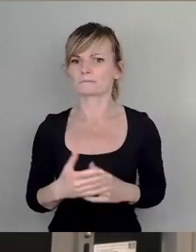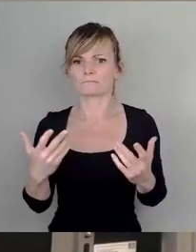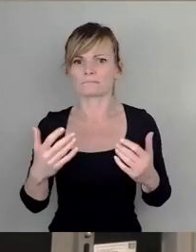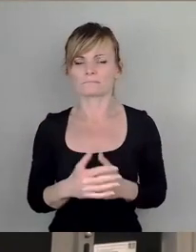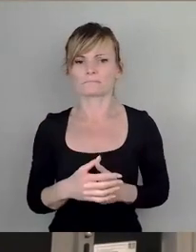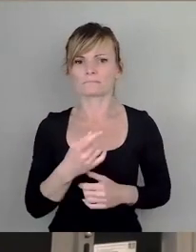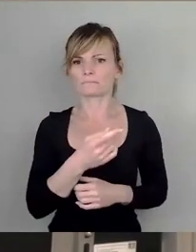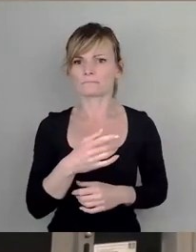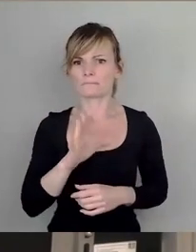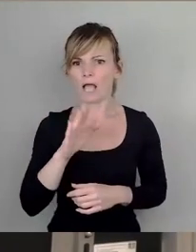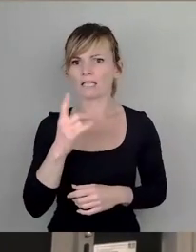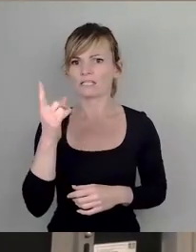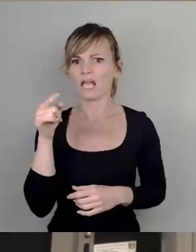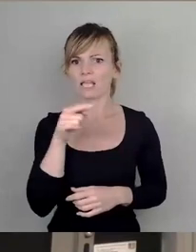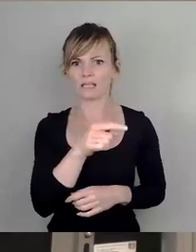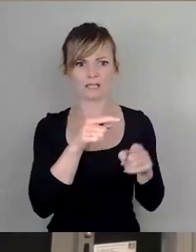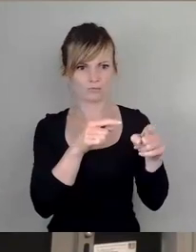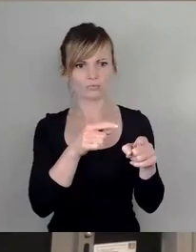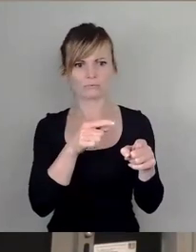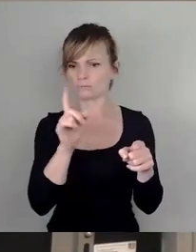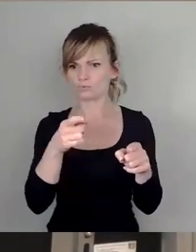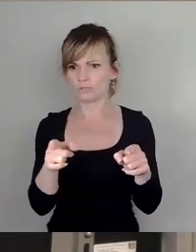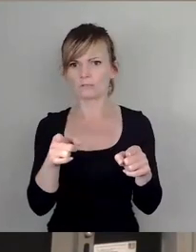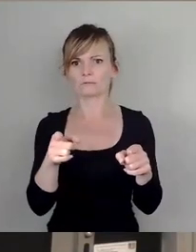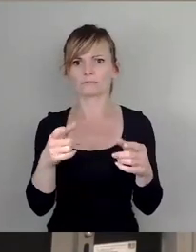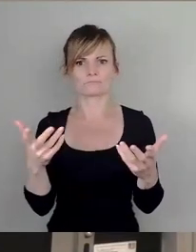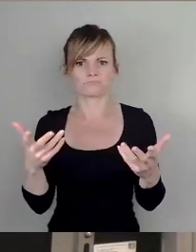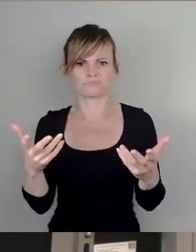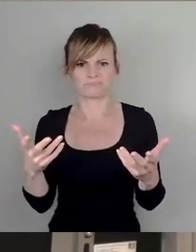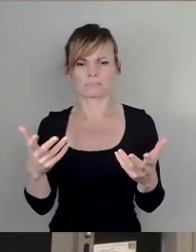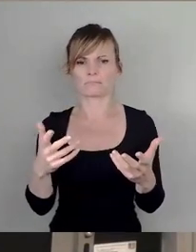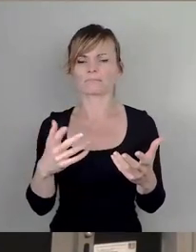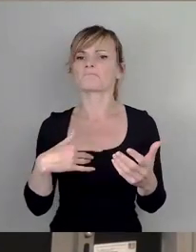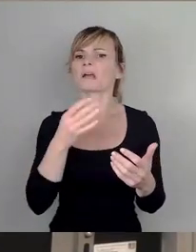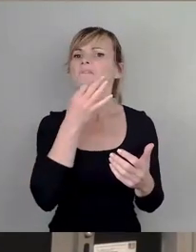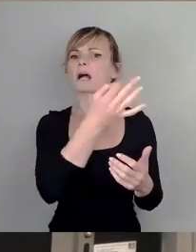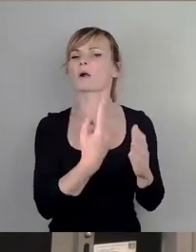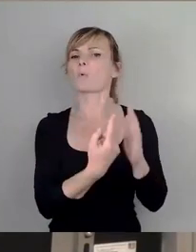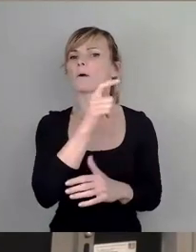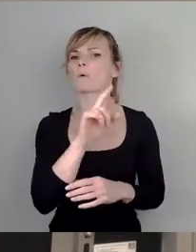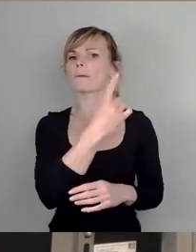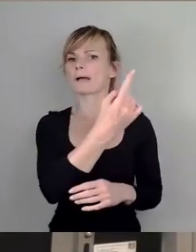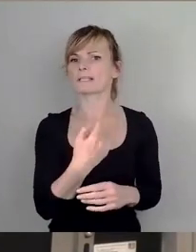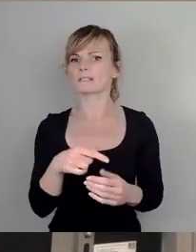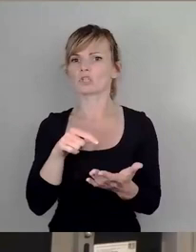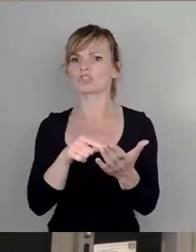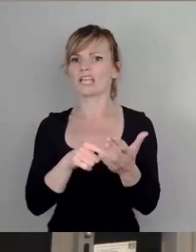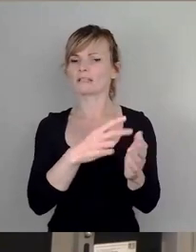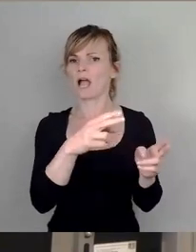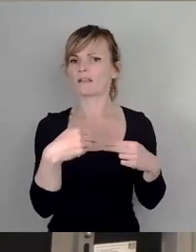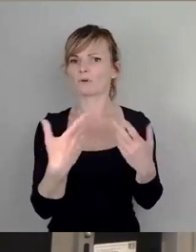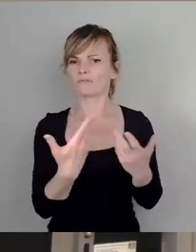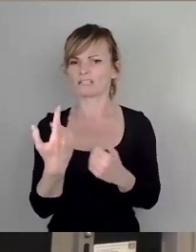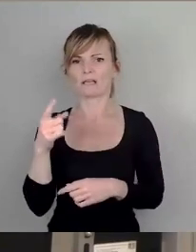angezeigt wird oder nicht? Ich habe eine Anfrage gemacht an den Oberbürgermeister. Da steht dann, die DVB entscheidet nach Kulanz oder